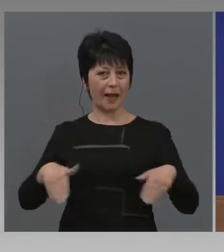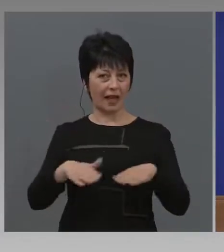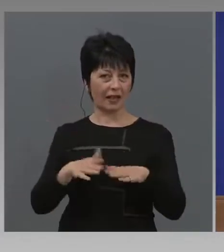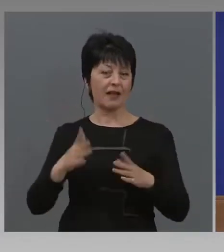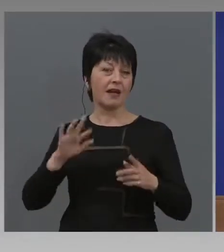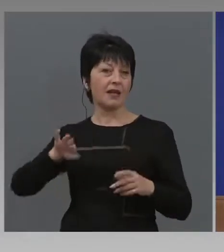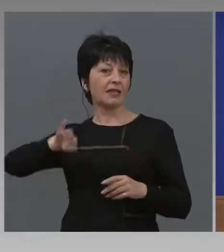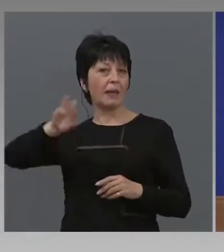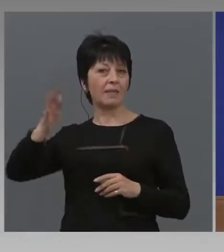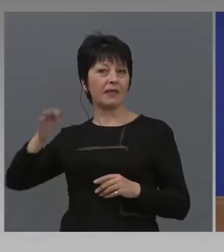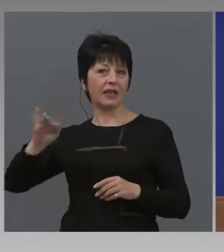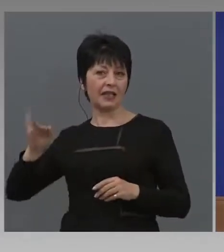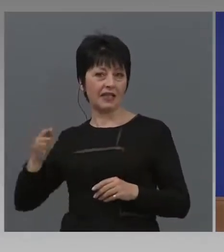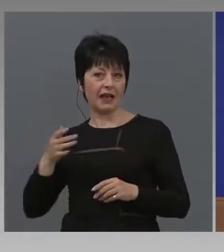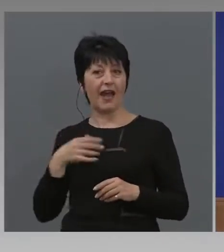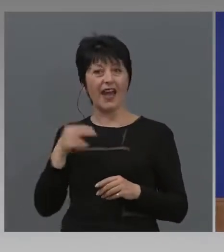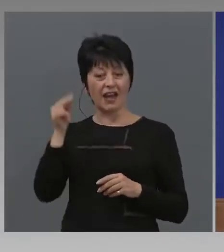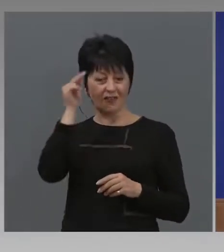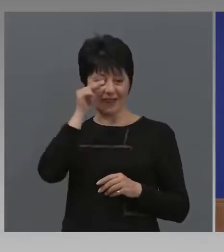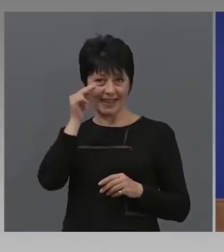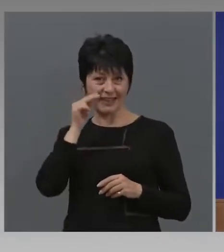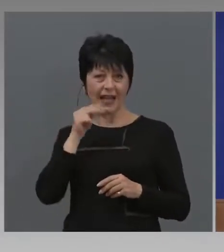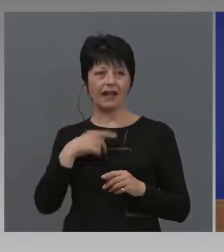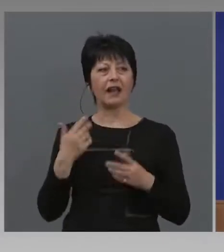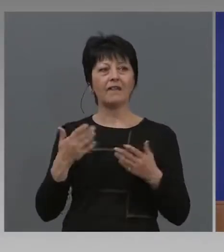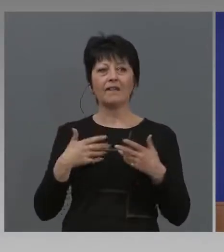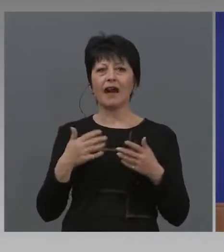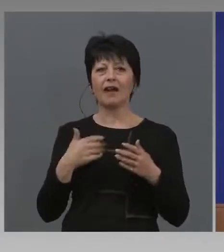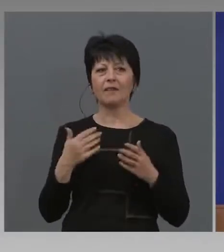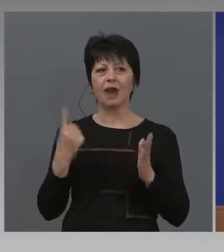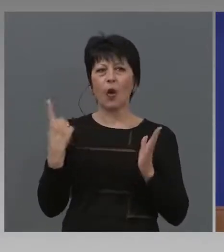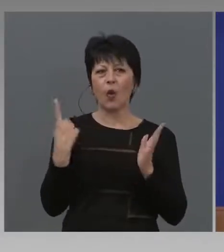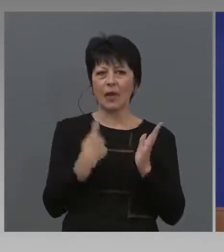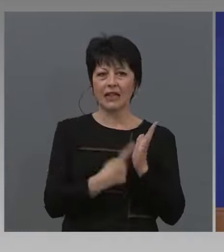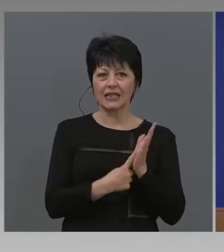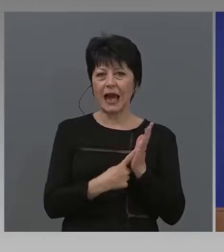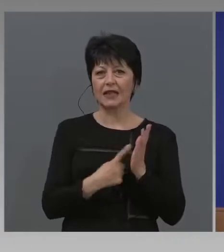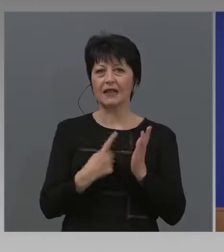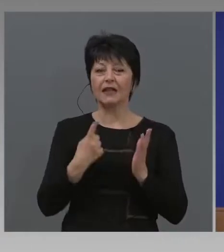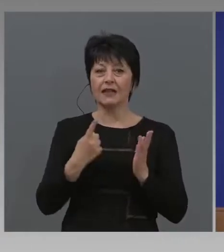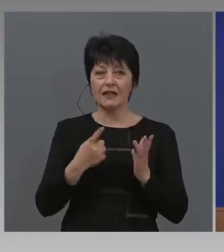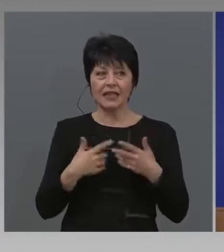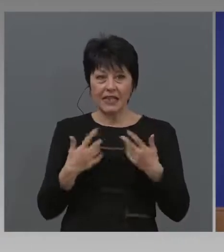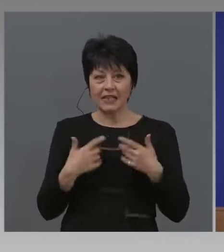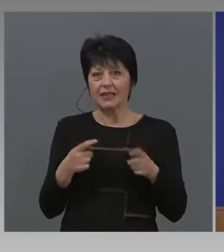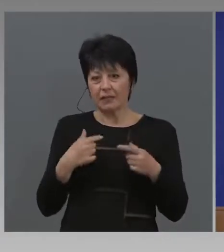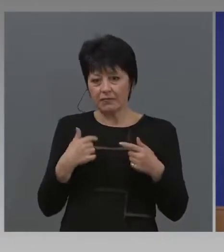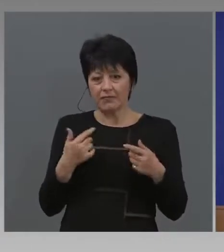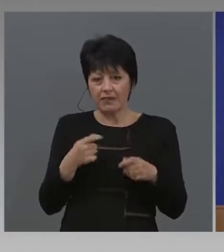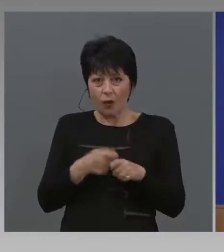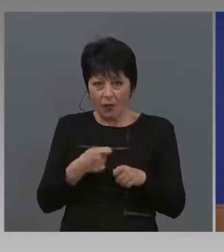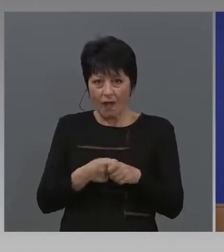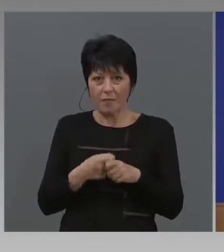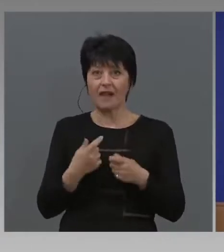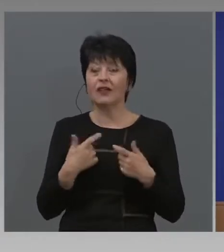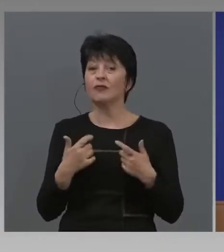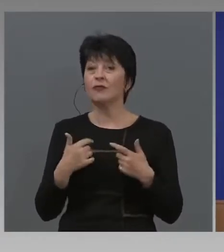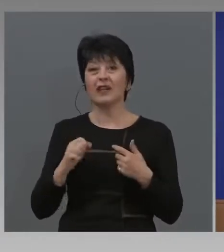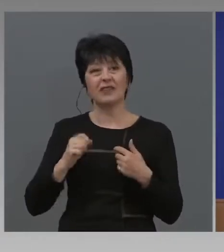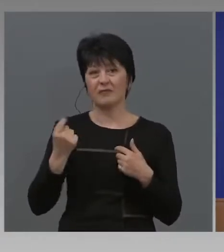учение. Как може да стане в една посока с табели през... толкова искам яз да го направя. Име е страх.